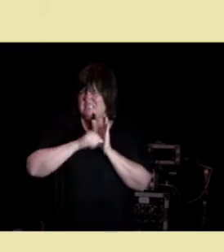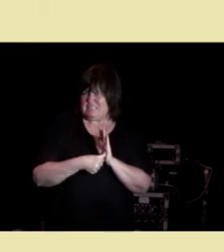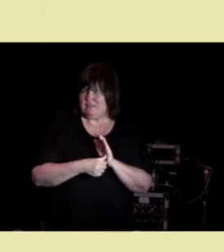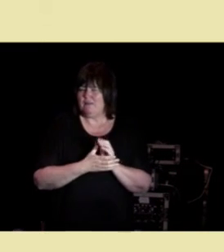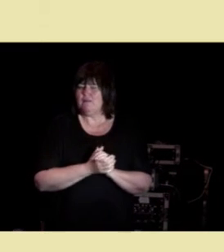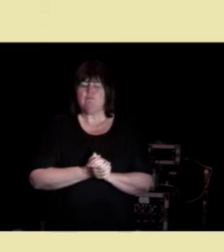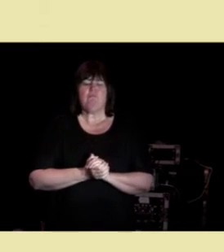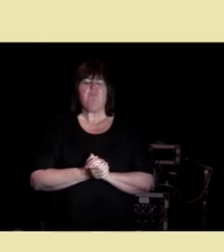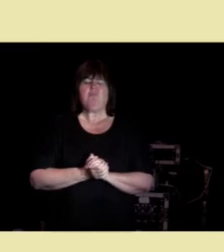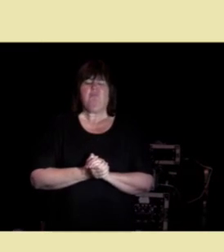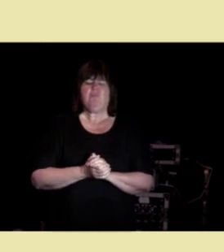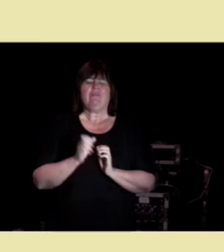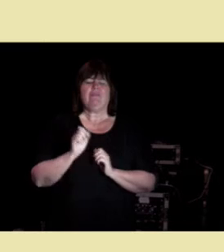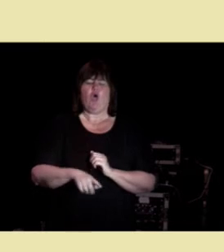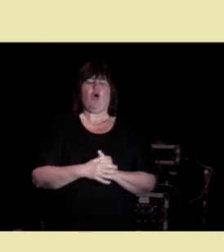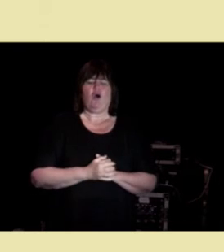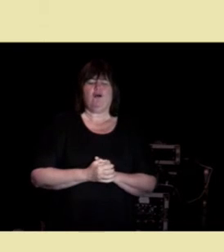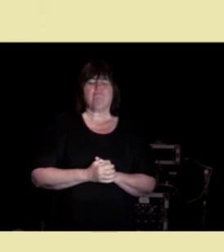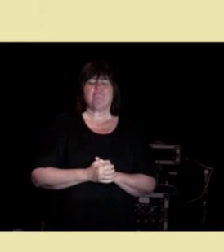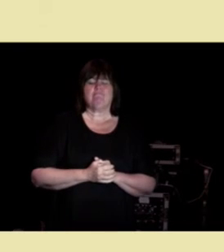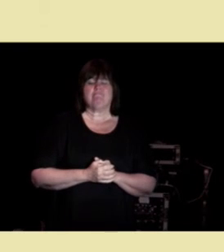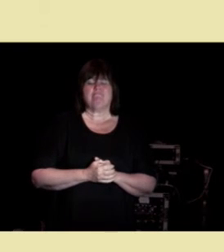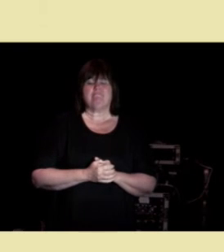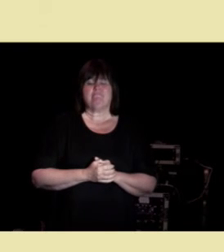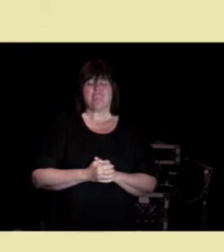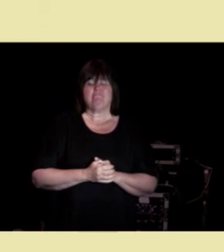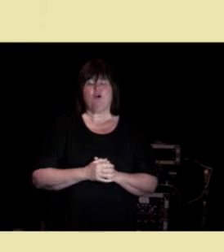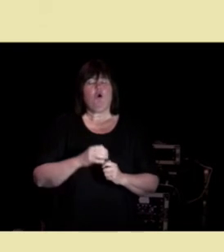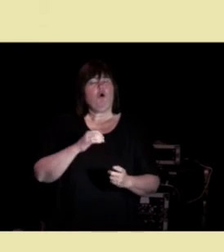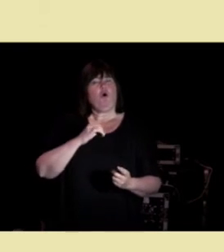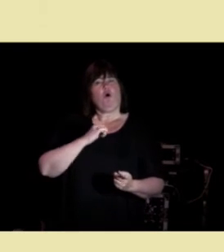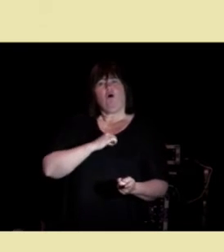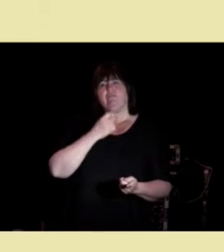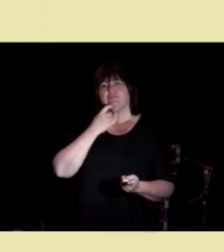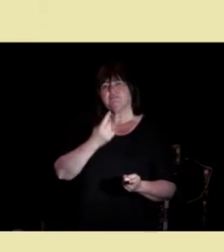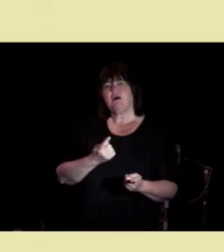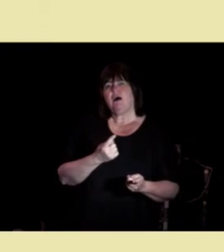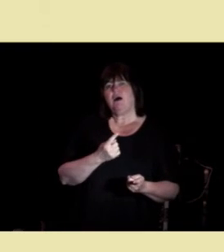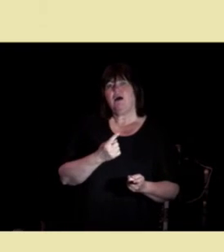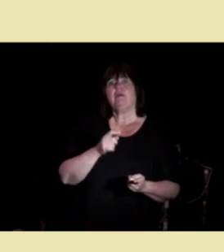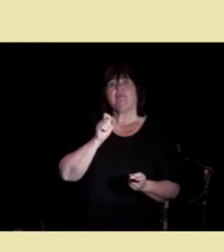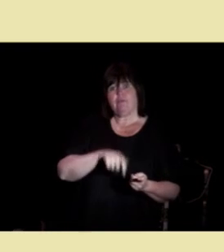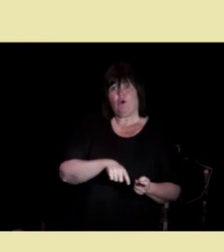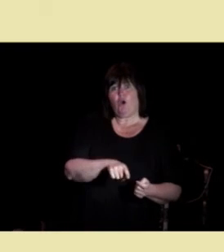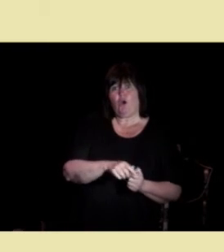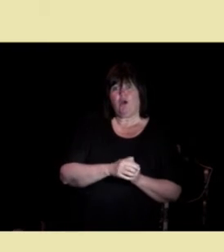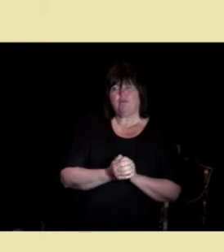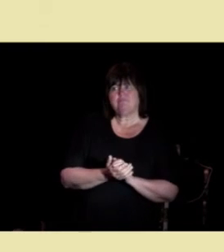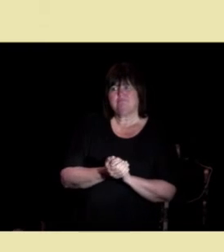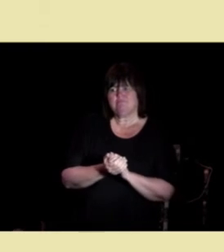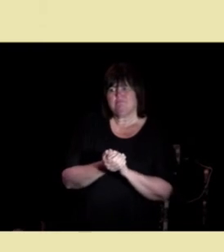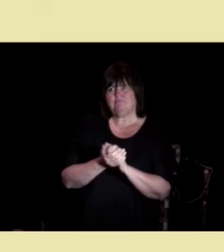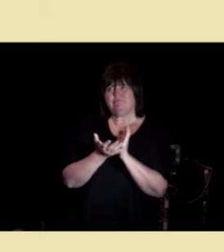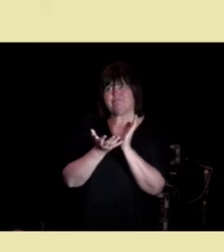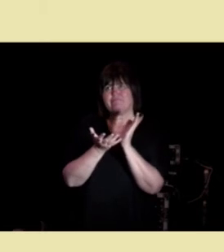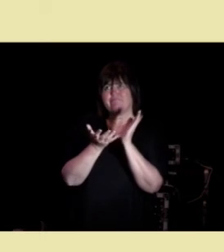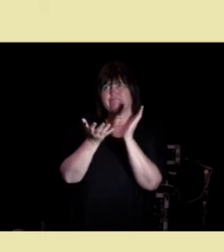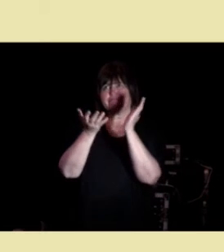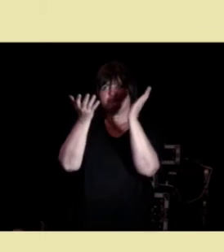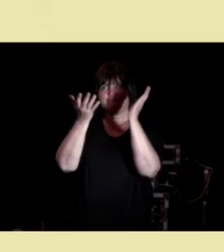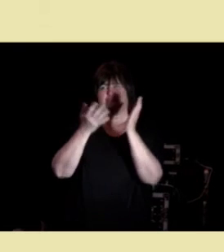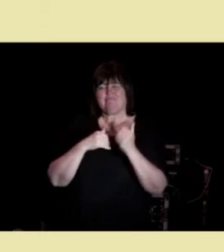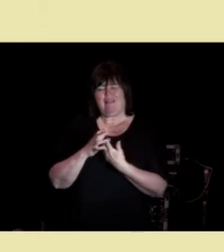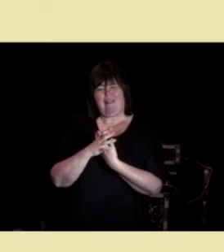«Nei, den er død.» Og hvis han sa, «Den er død», så åpnet hun hendene og sa, «Nei, den er